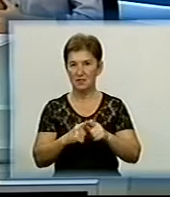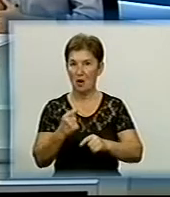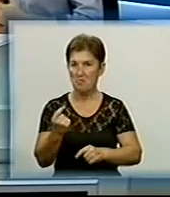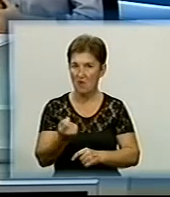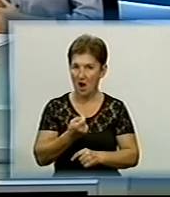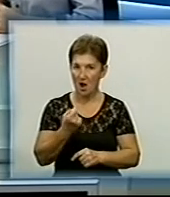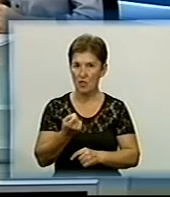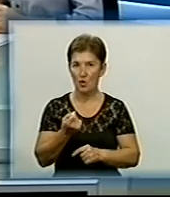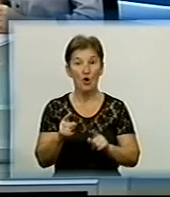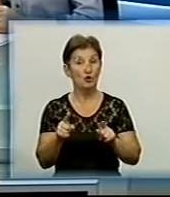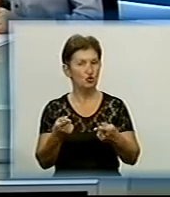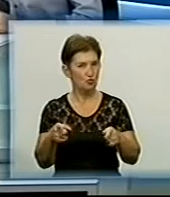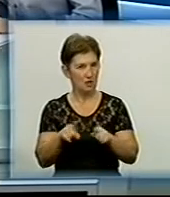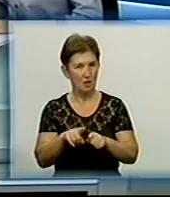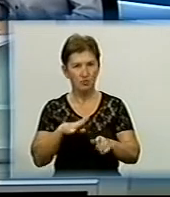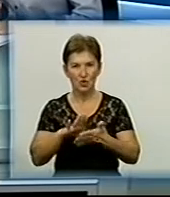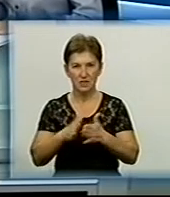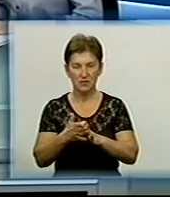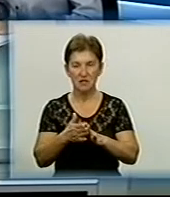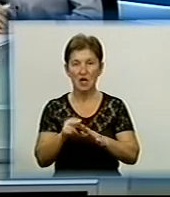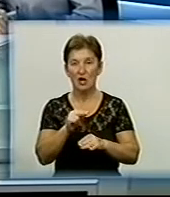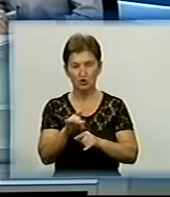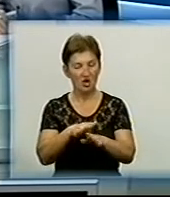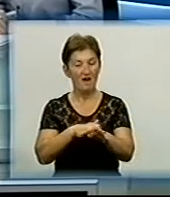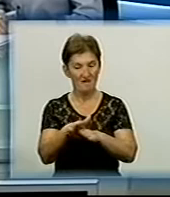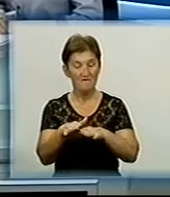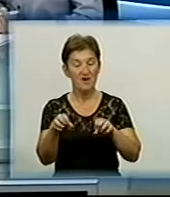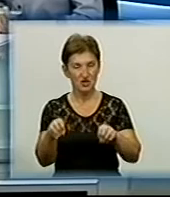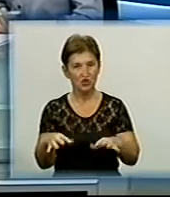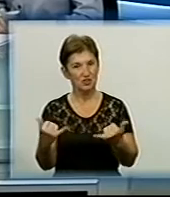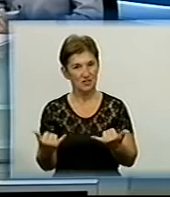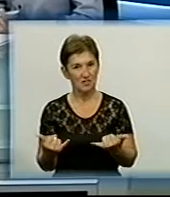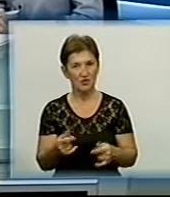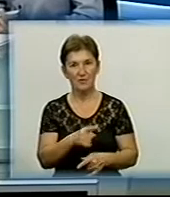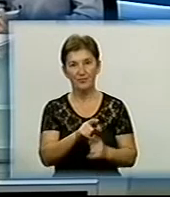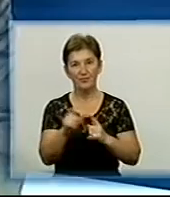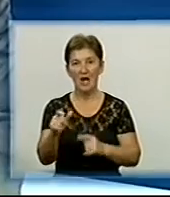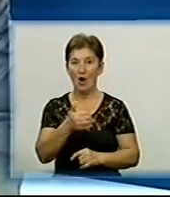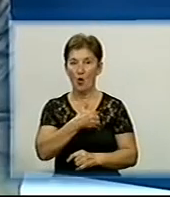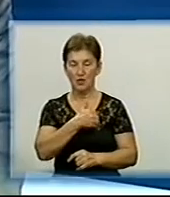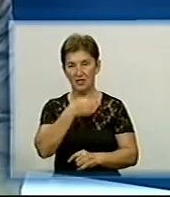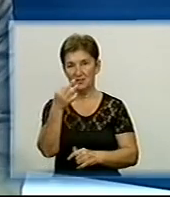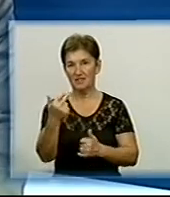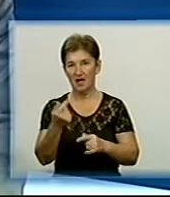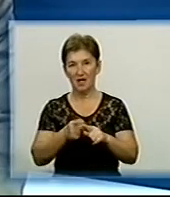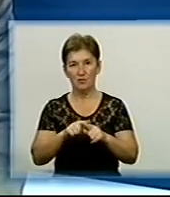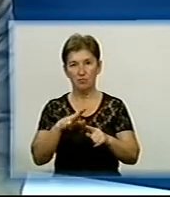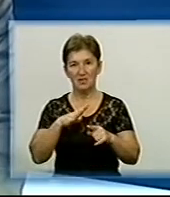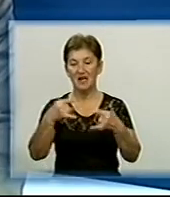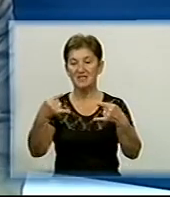інших областей Чому така була ситуація і чи вирішені вони на сьогодні? Хочу сказати, що це був телевізійний проєкт